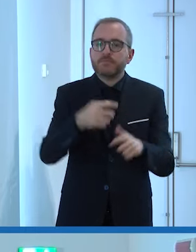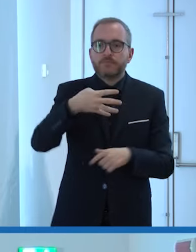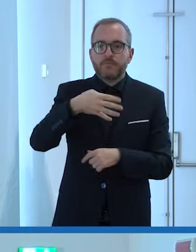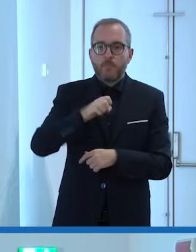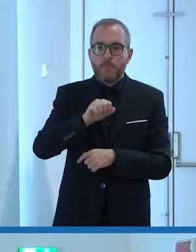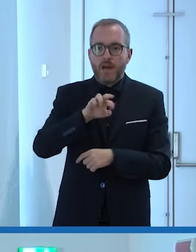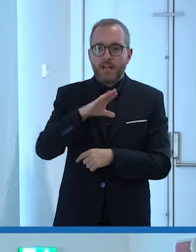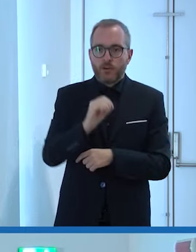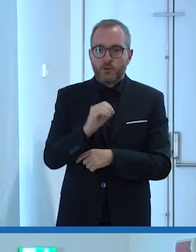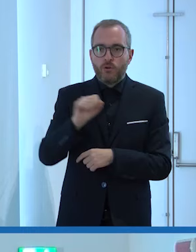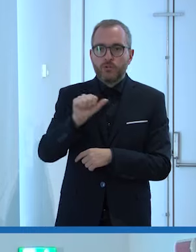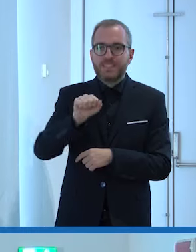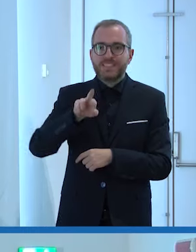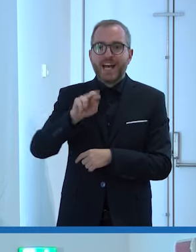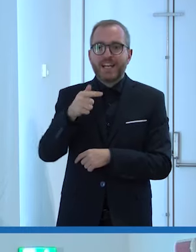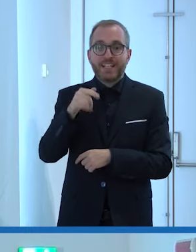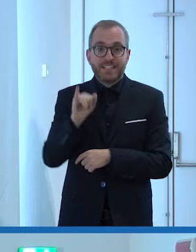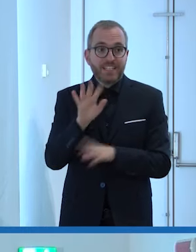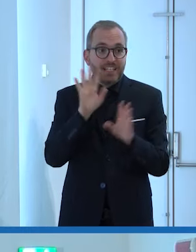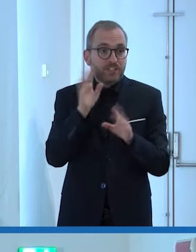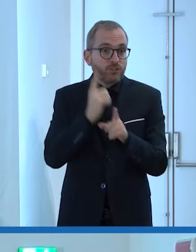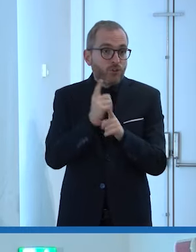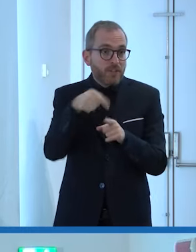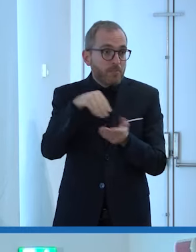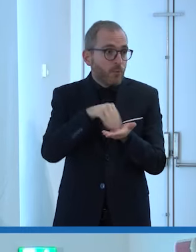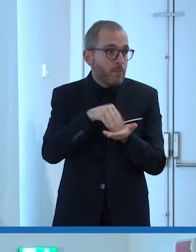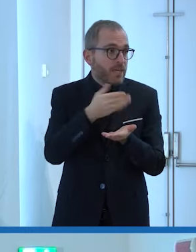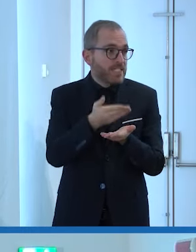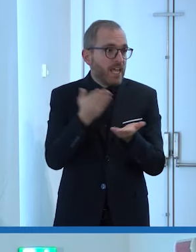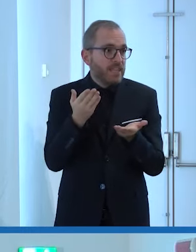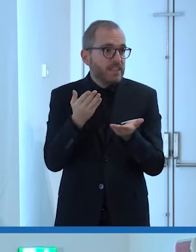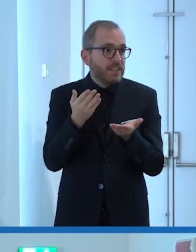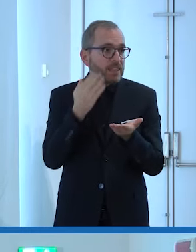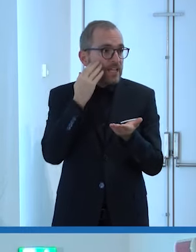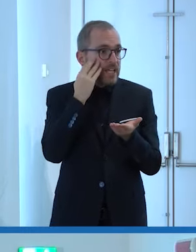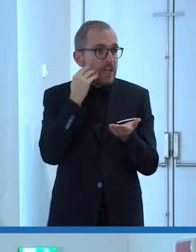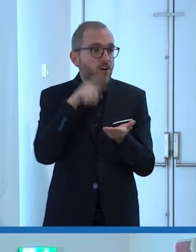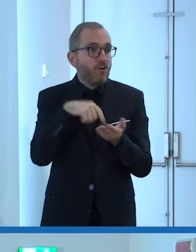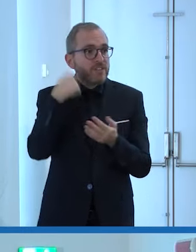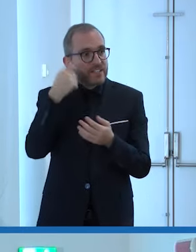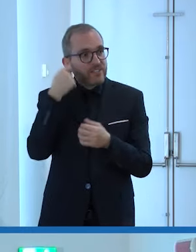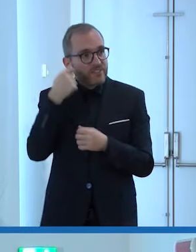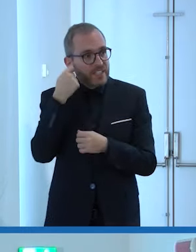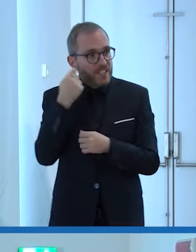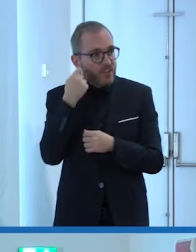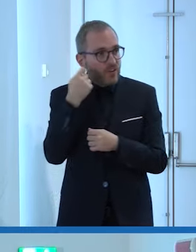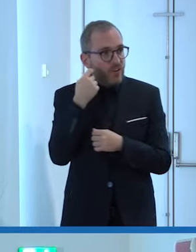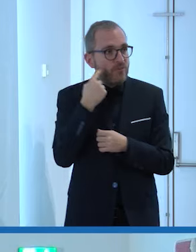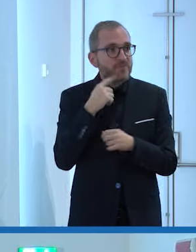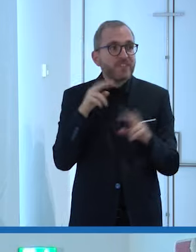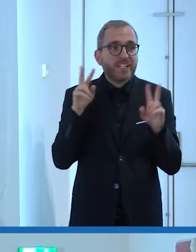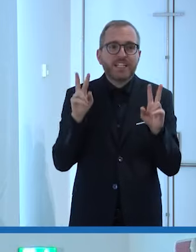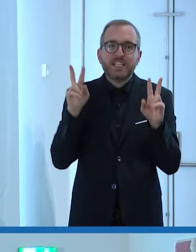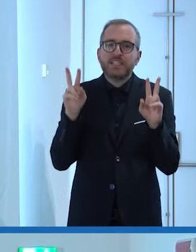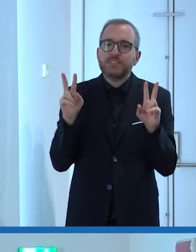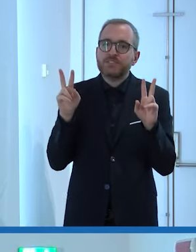Sarti che dovrebbe essere qui con noi con il video dal titolo